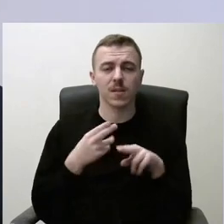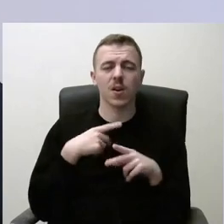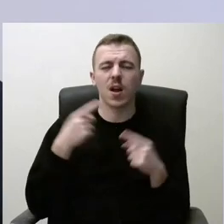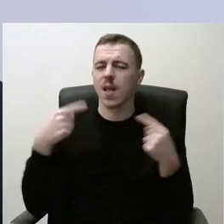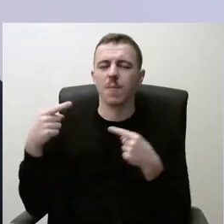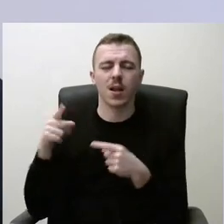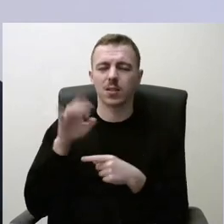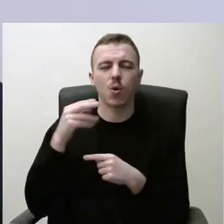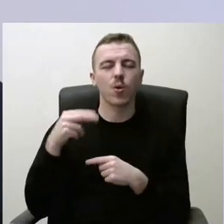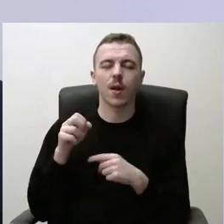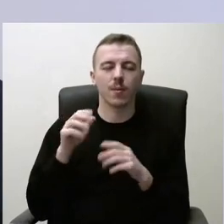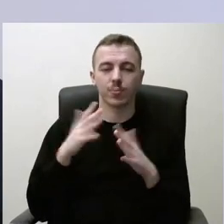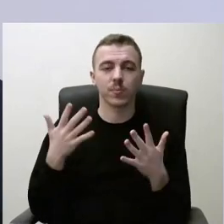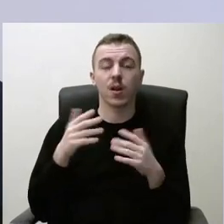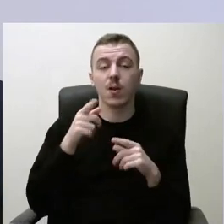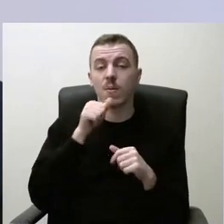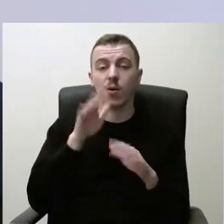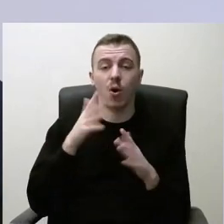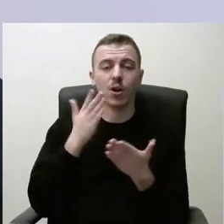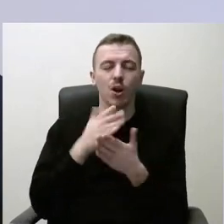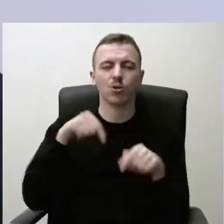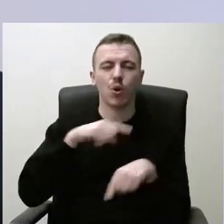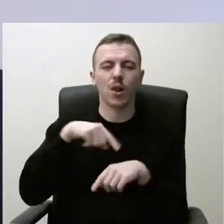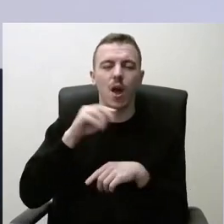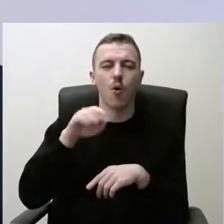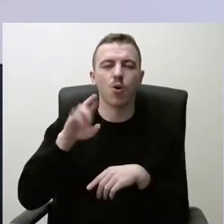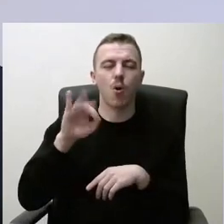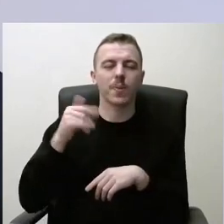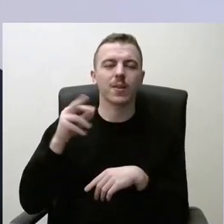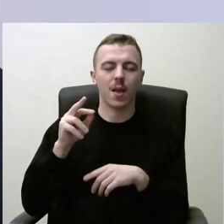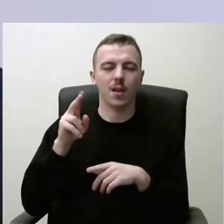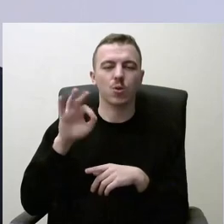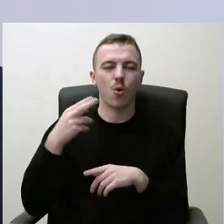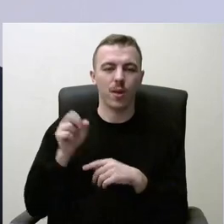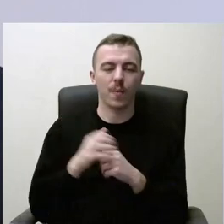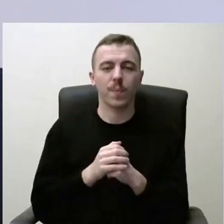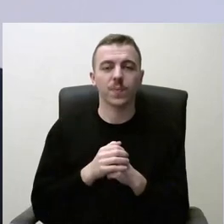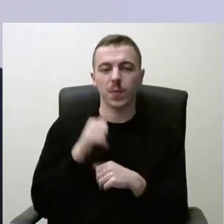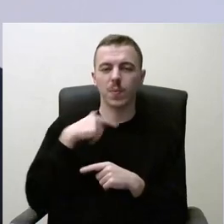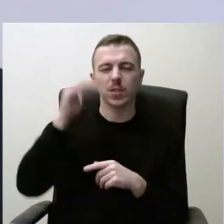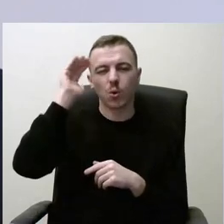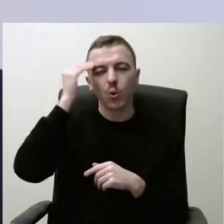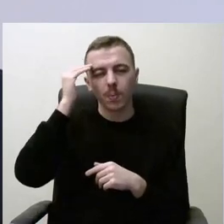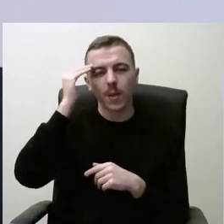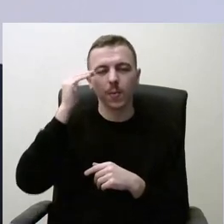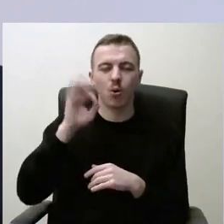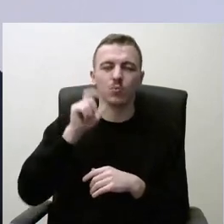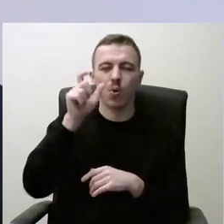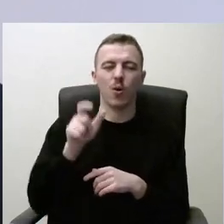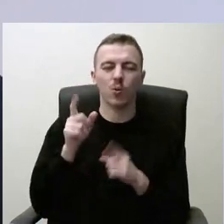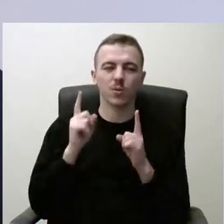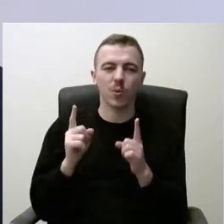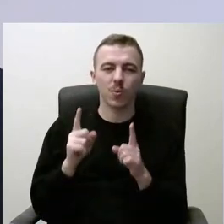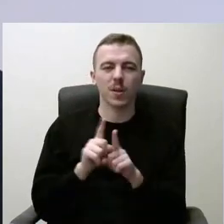siūlytume, kad ir būtų šiolaikiškas europinės tos zonos, kuriuose kiekvienoje rūpinamėse ir žmogaus saugumą ir pakabinti